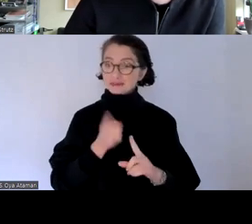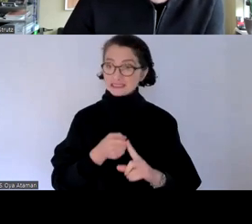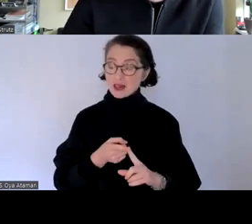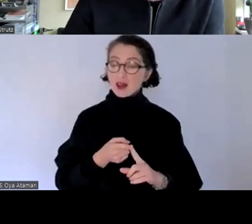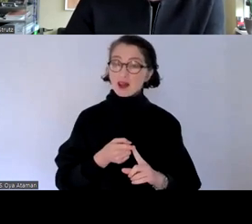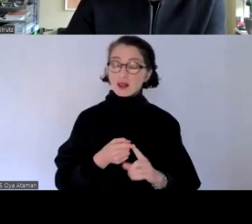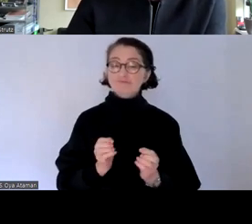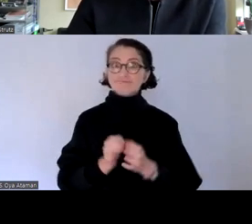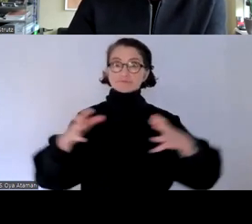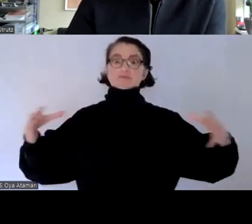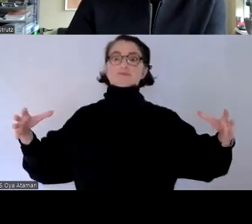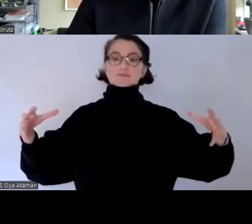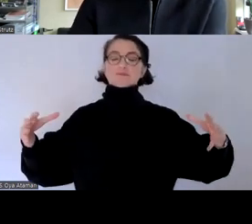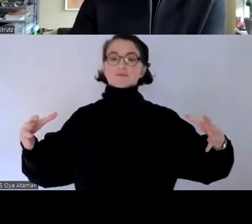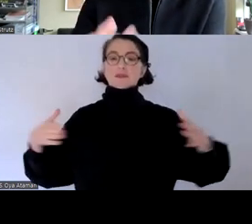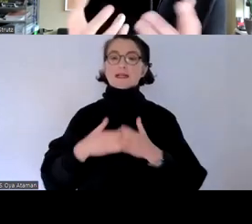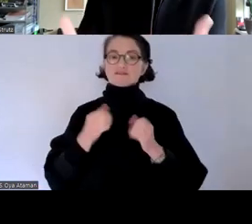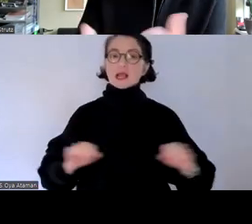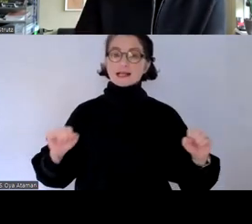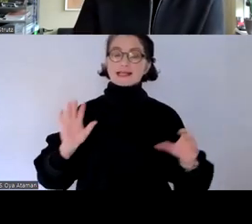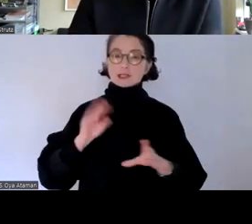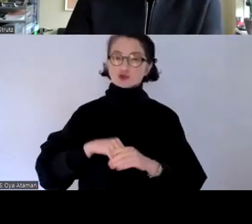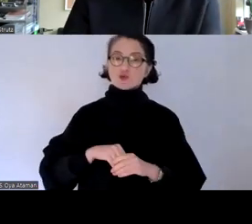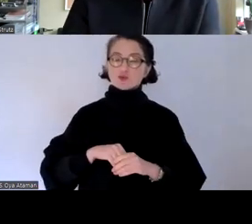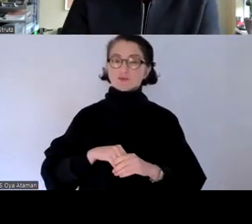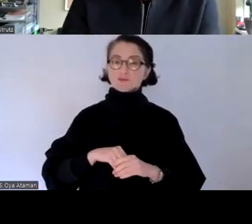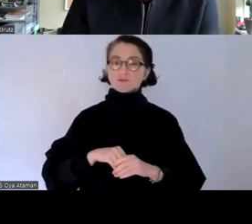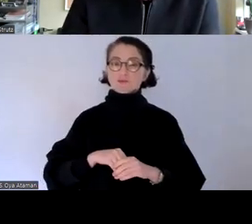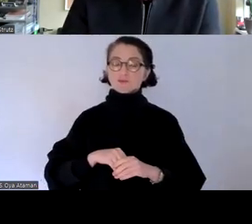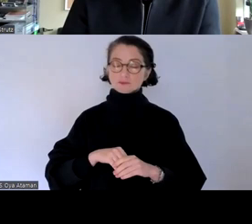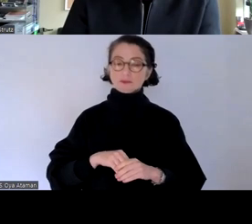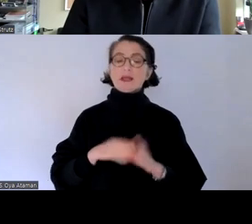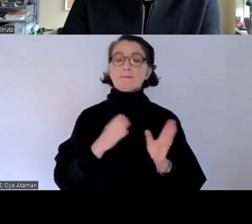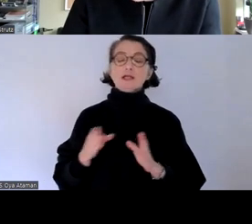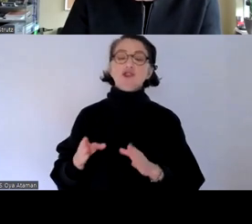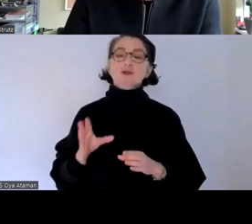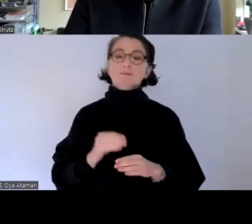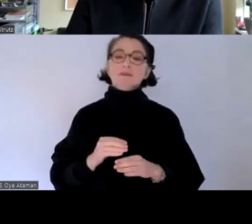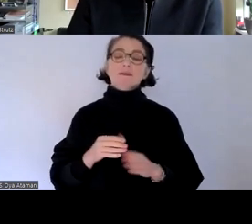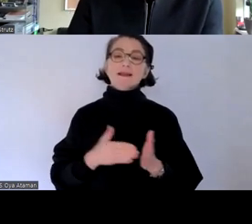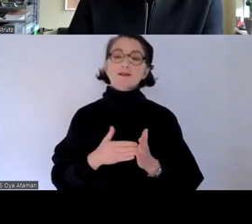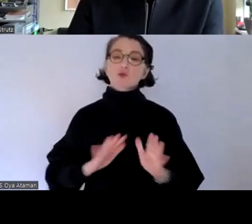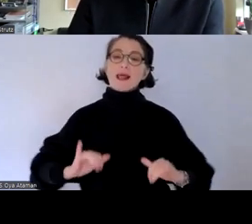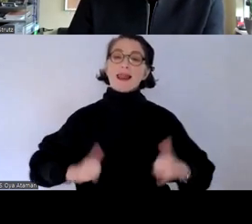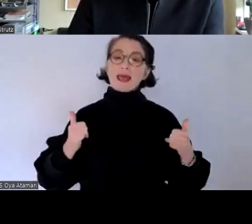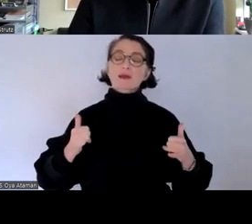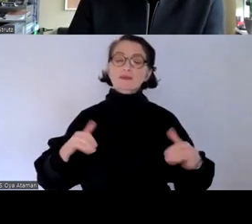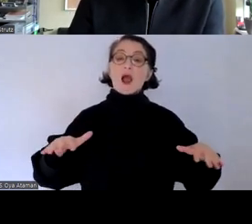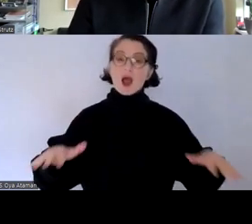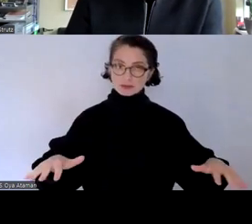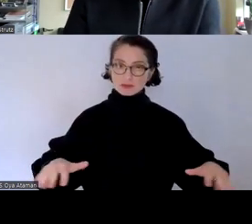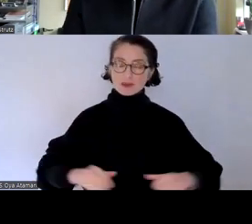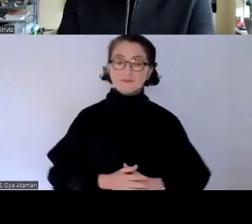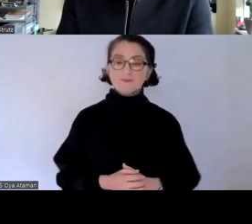inklusion auf auf nationaler ebene in das leben von menschen mit behinderungen zu übertragen es gibt